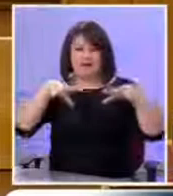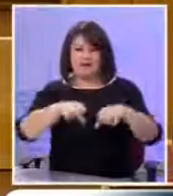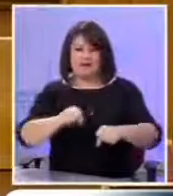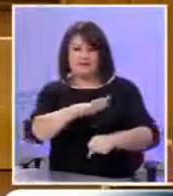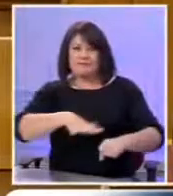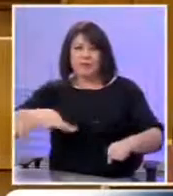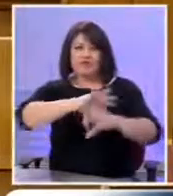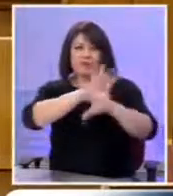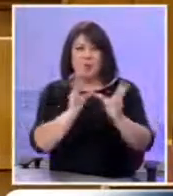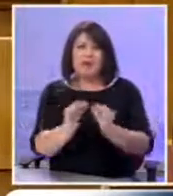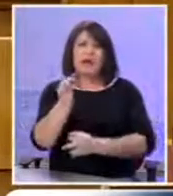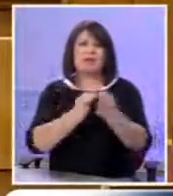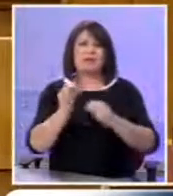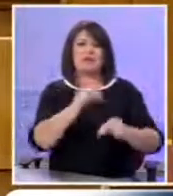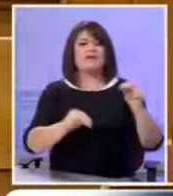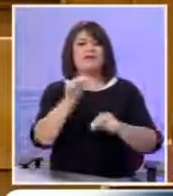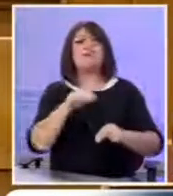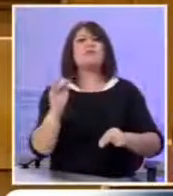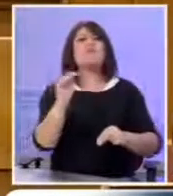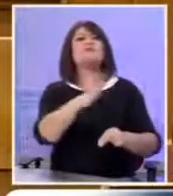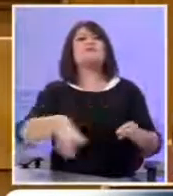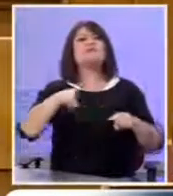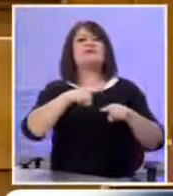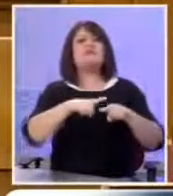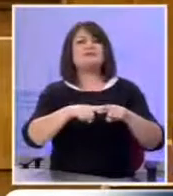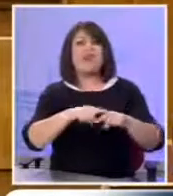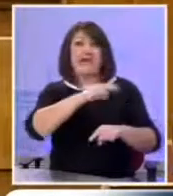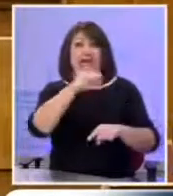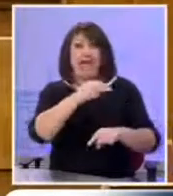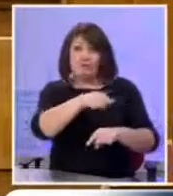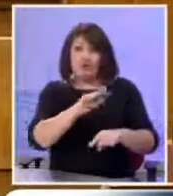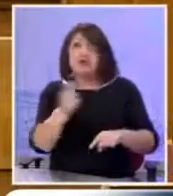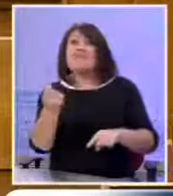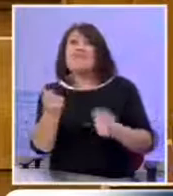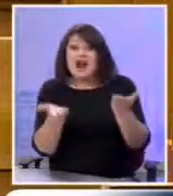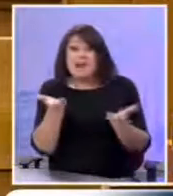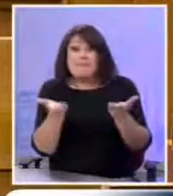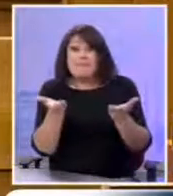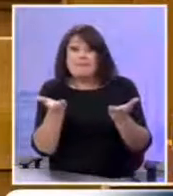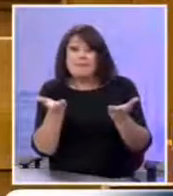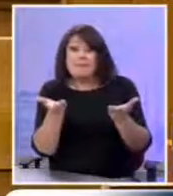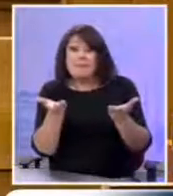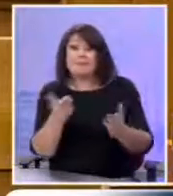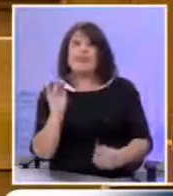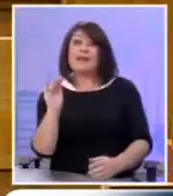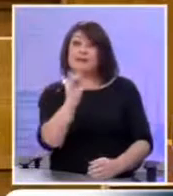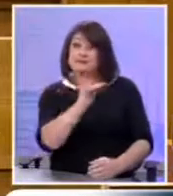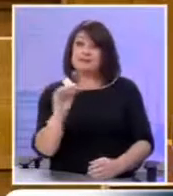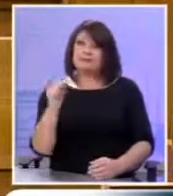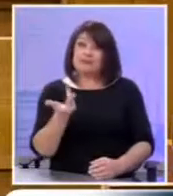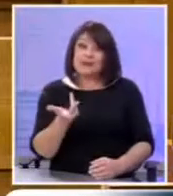έλεγε ότι το δημοψήφισμα ήταν πάνω στο δίλημα ευρώ ή δραχμή Και εσείς κυρίες και κύριοι βουλευτές